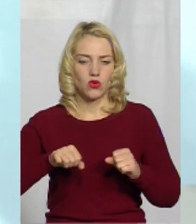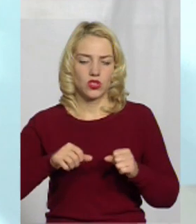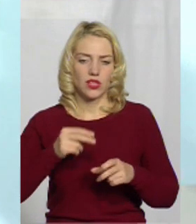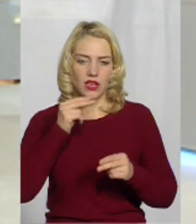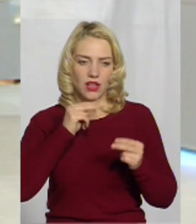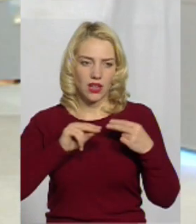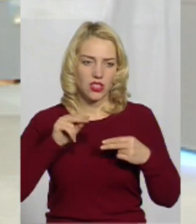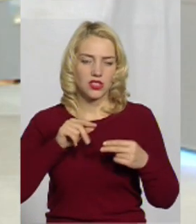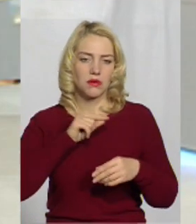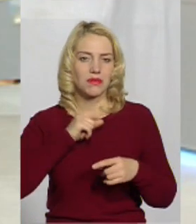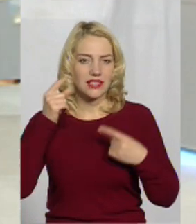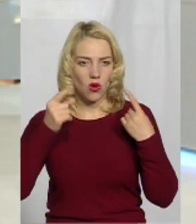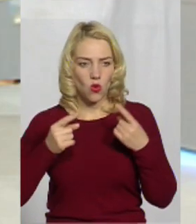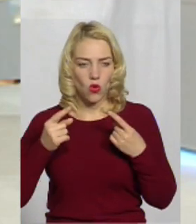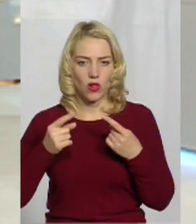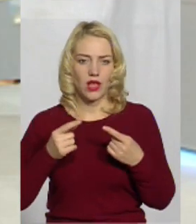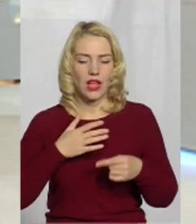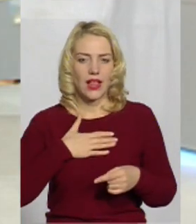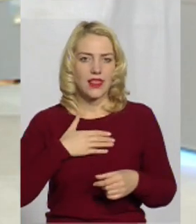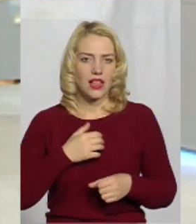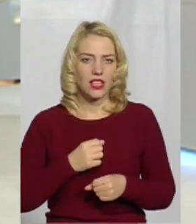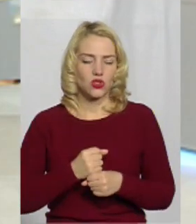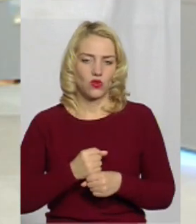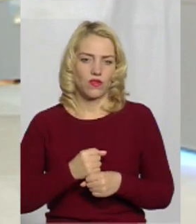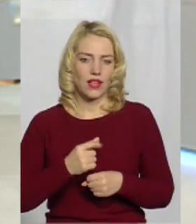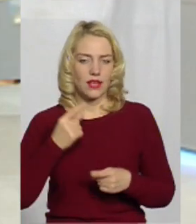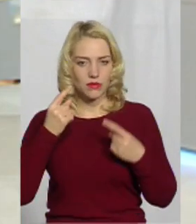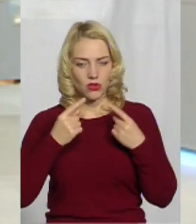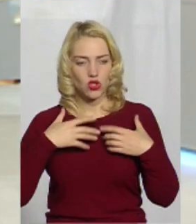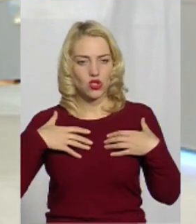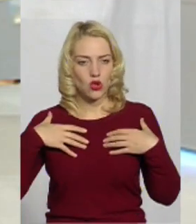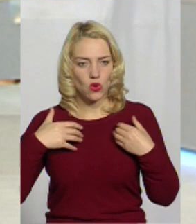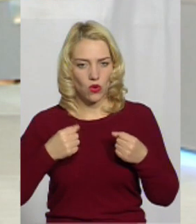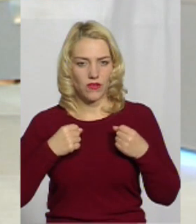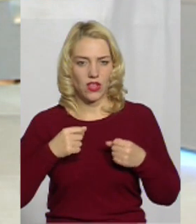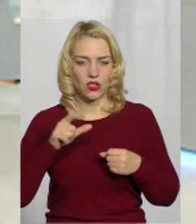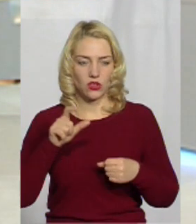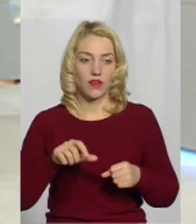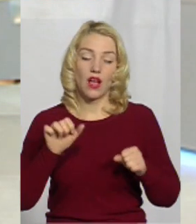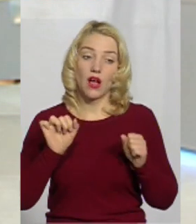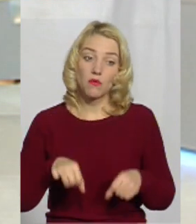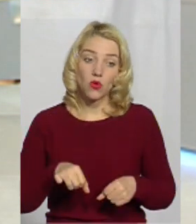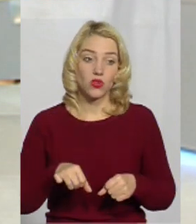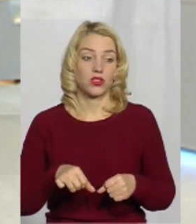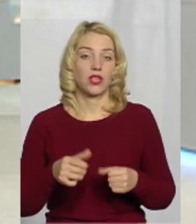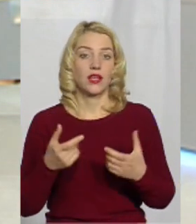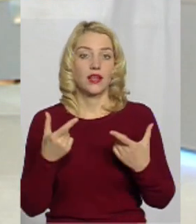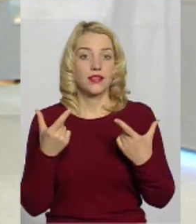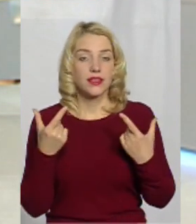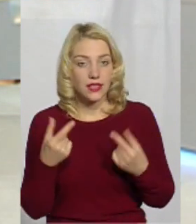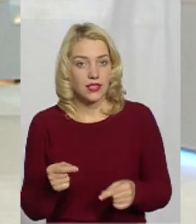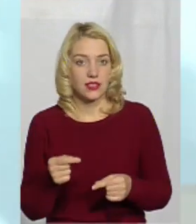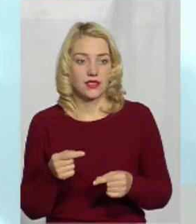краще психолога в плані налаштування психологічного здоров'я пацієнта, а можливо десь і